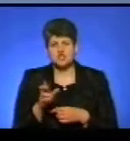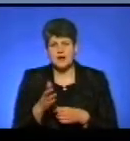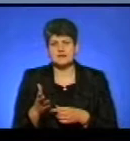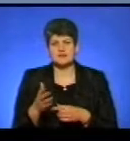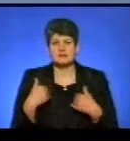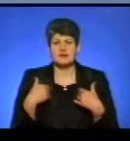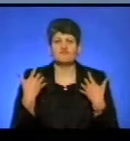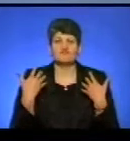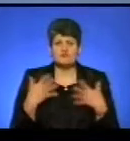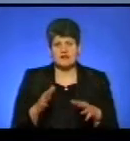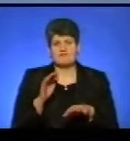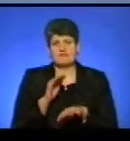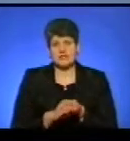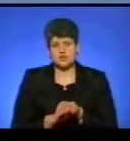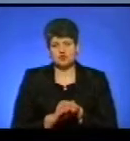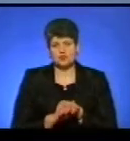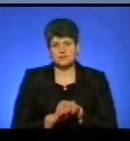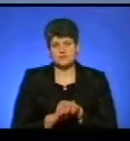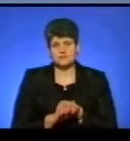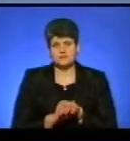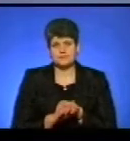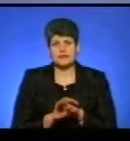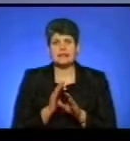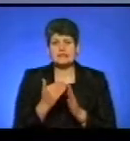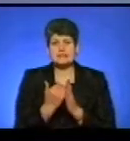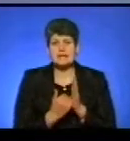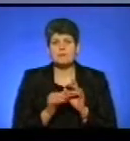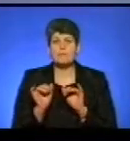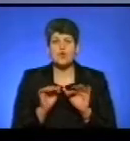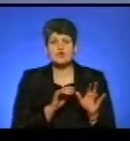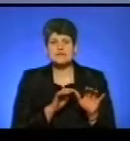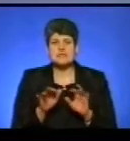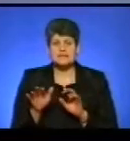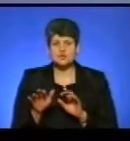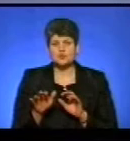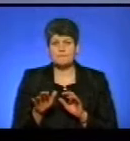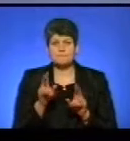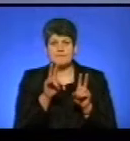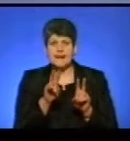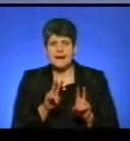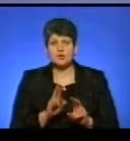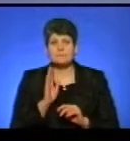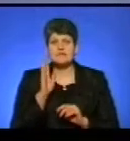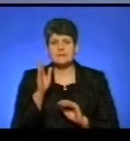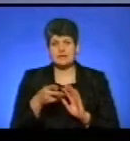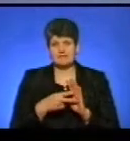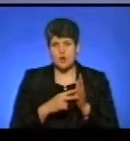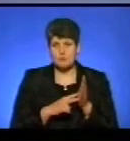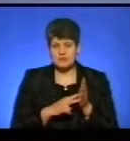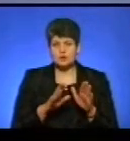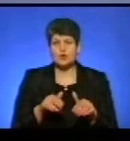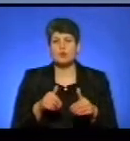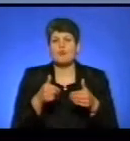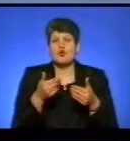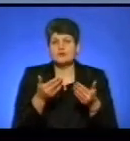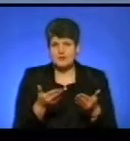ми вже фактично на стадії процесу перегляду перспективного плану і подання